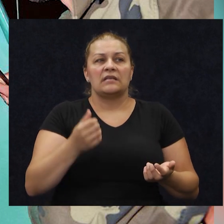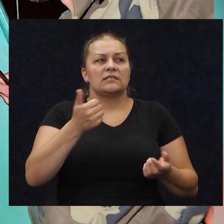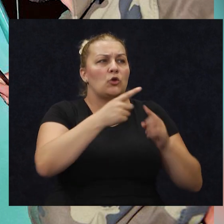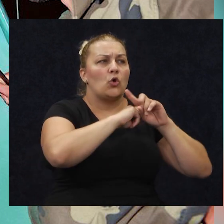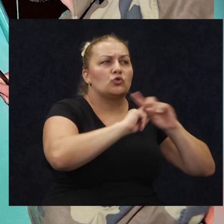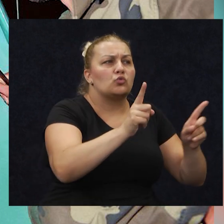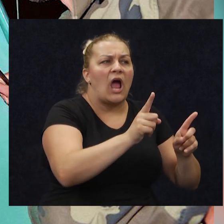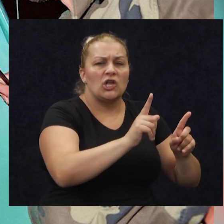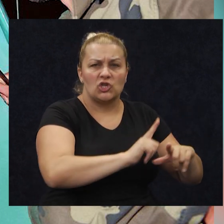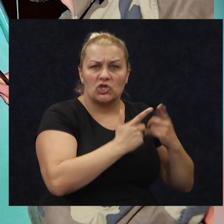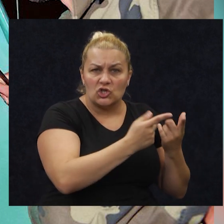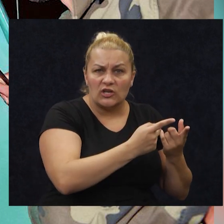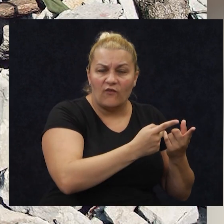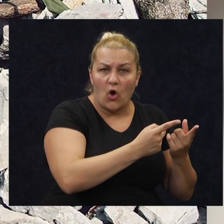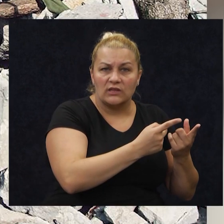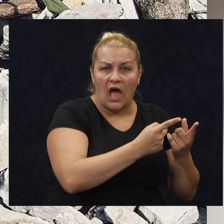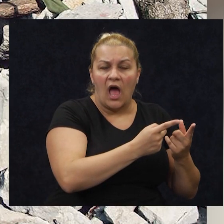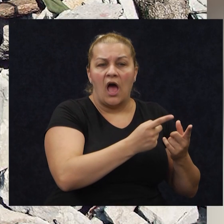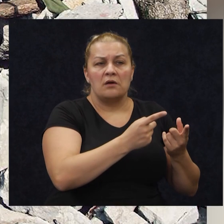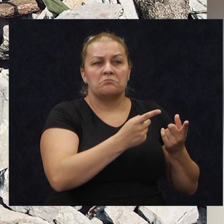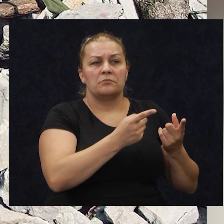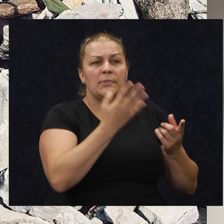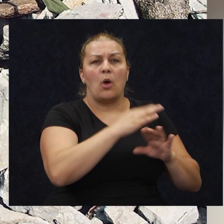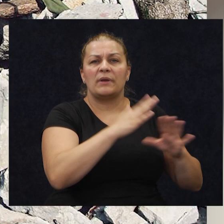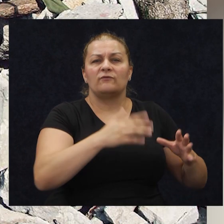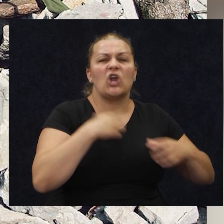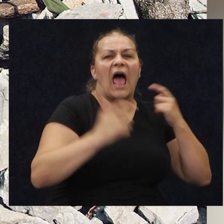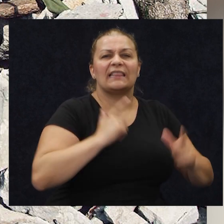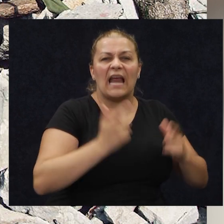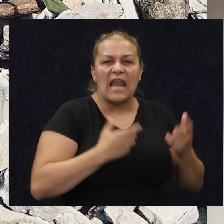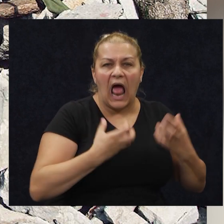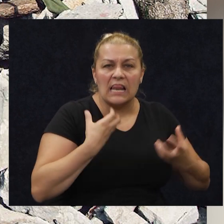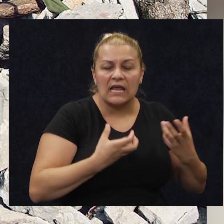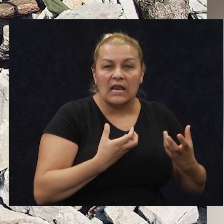drugačijeg načina života, koji je bio prepun adrenalina,